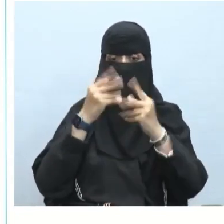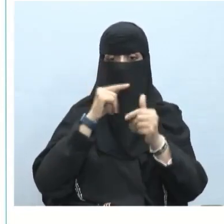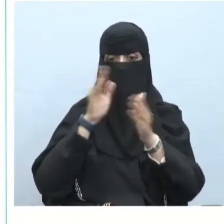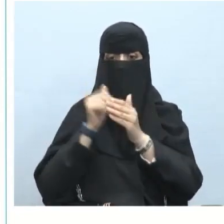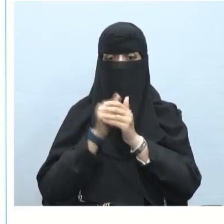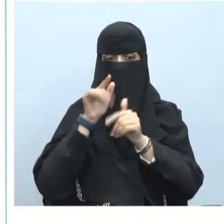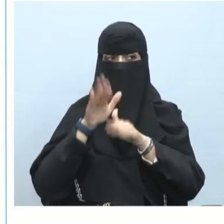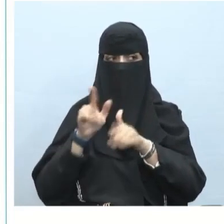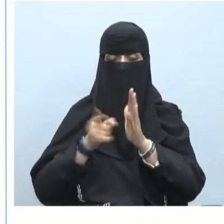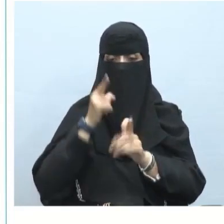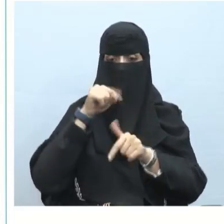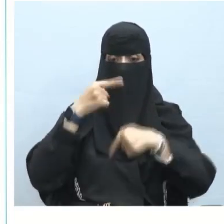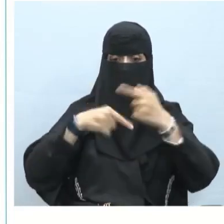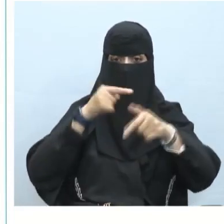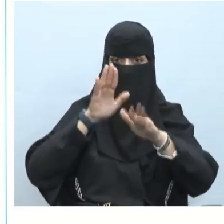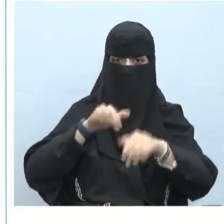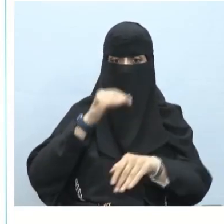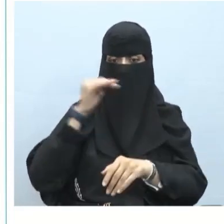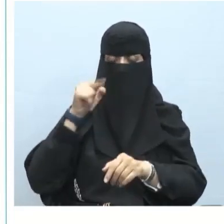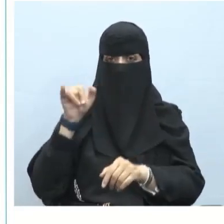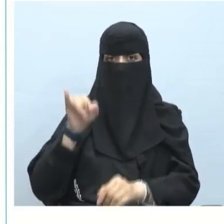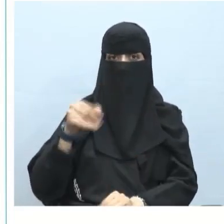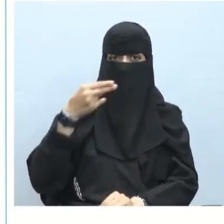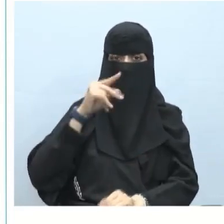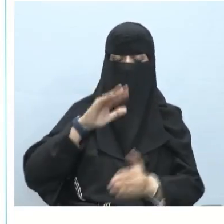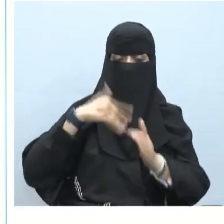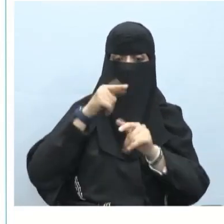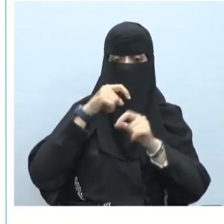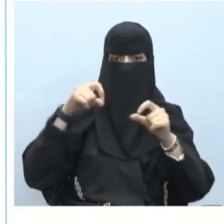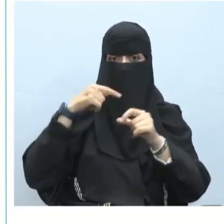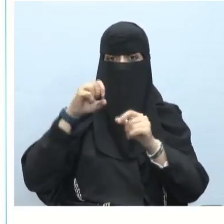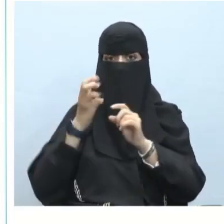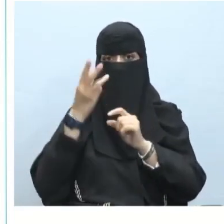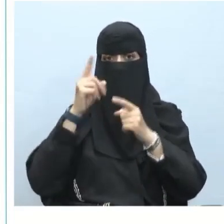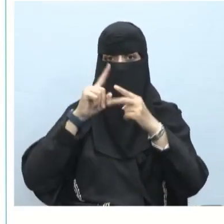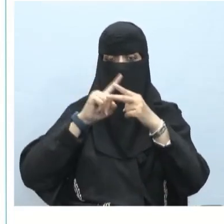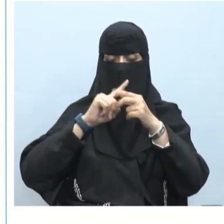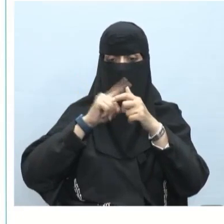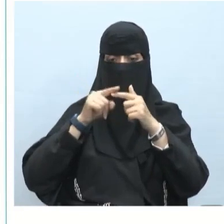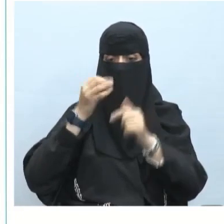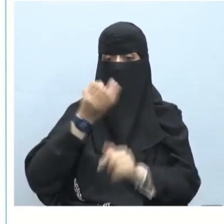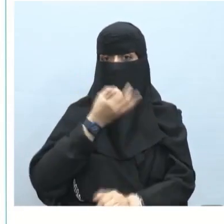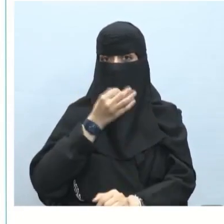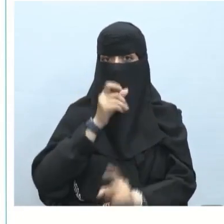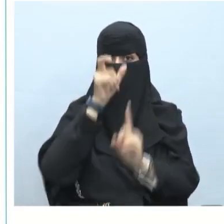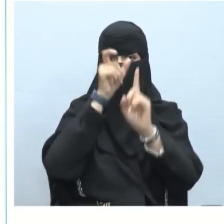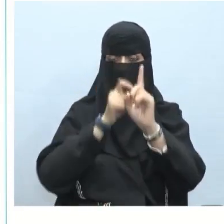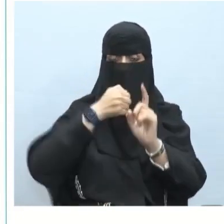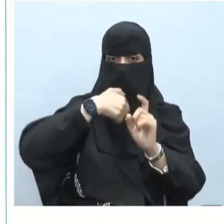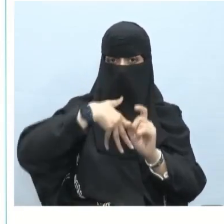المعطوف إذن أن أكمل الجملة بمعطوف المناسب أي الجزء الثاني قال النبي عليه الصلاة